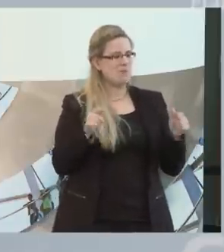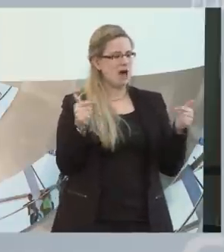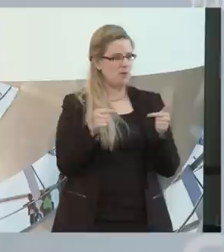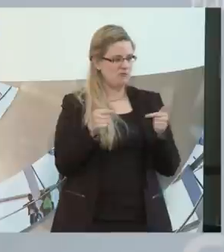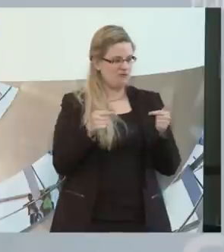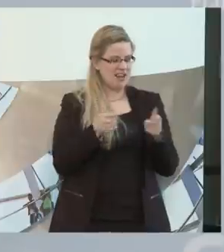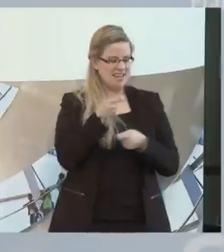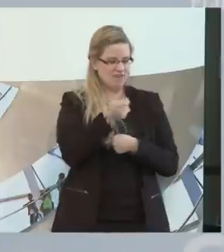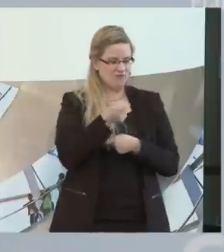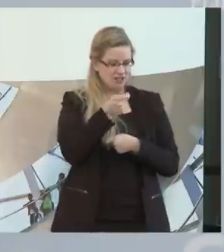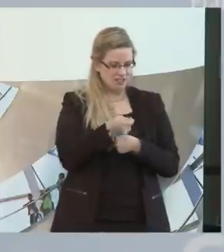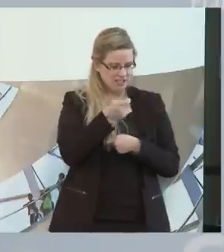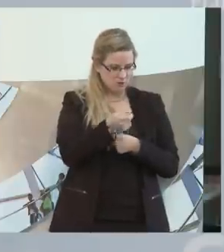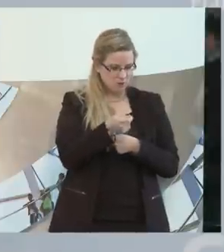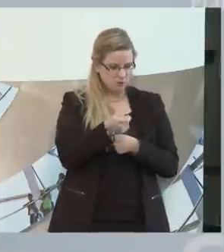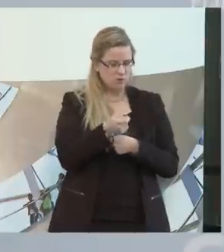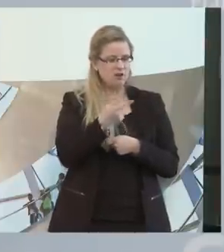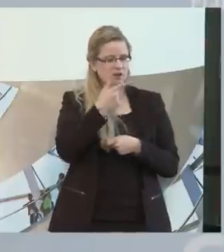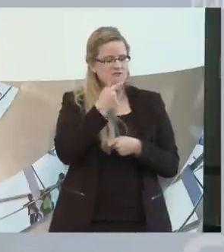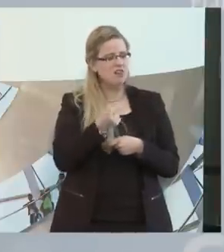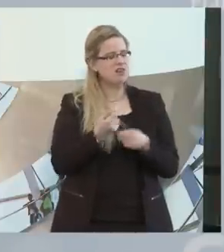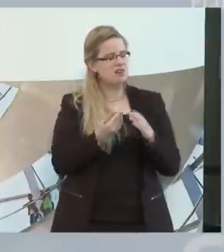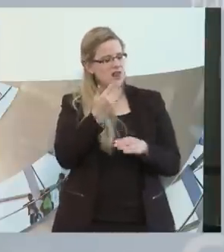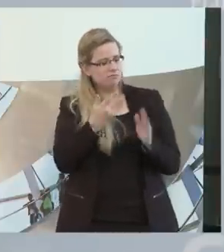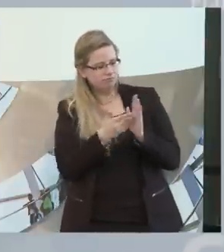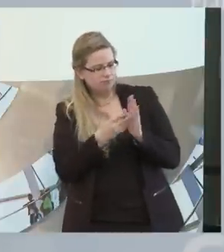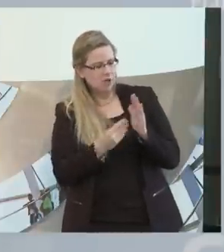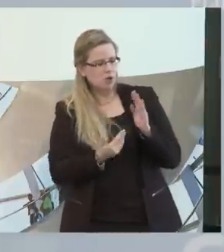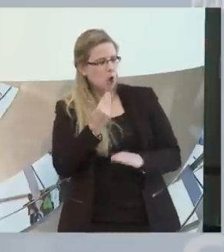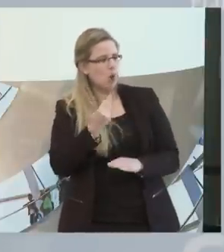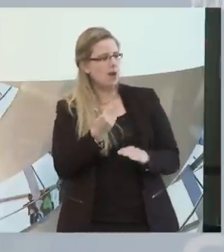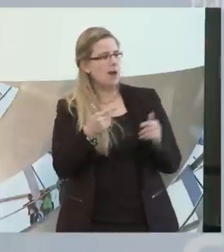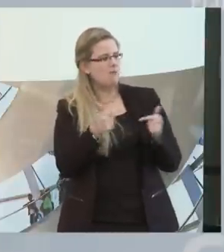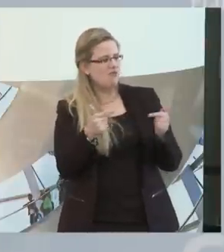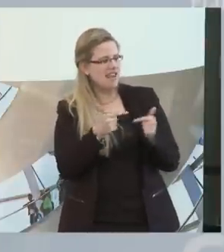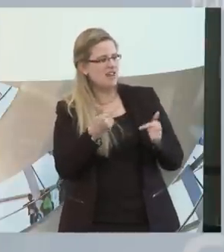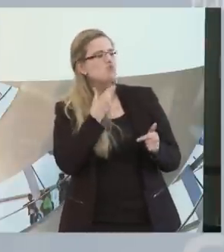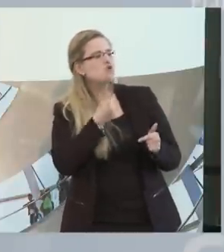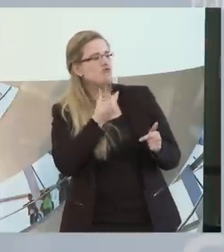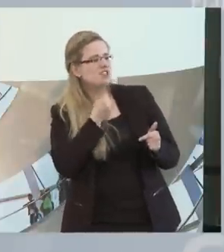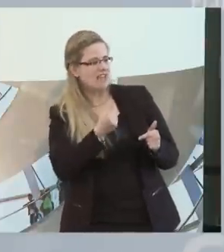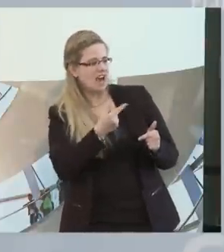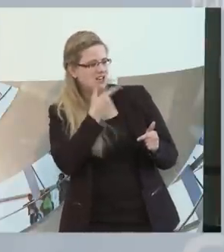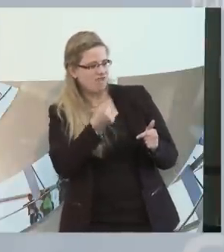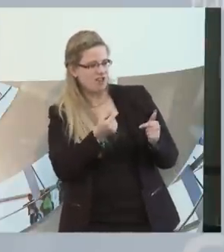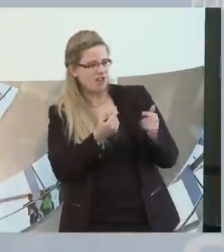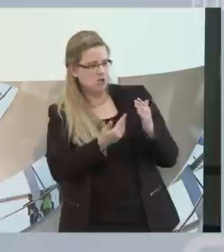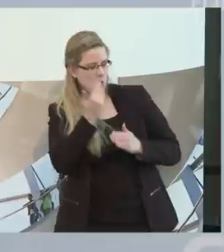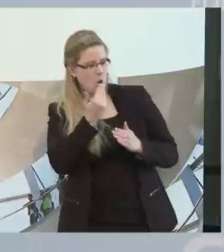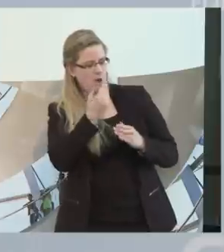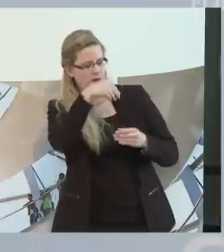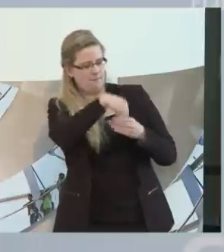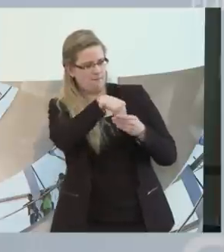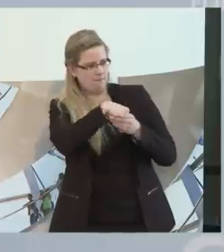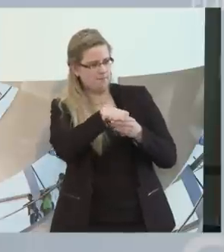den neuen Pflegebedürftigkeitsbegriff machen. Der ist im Grunde genommen für den Bereich